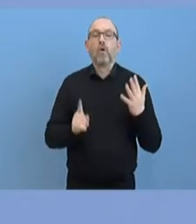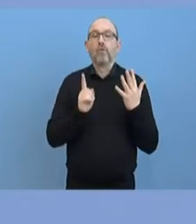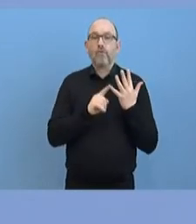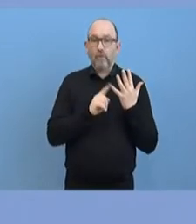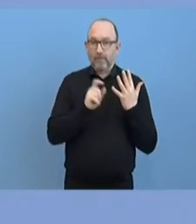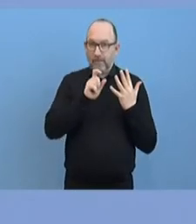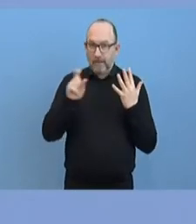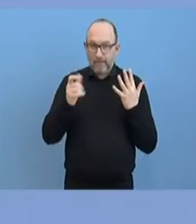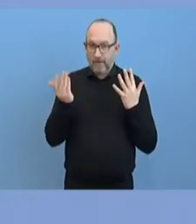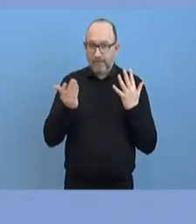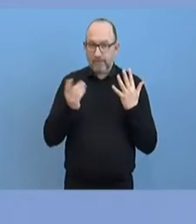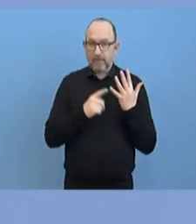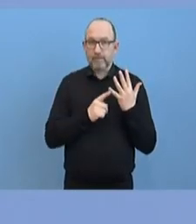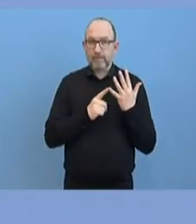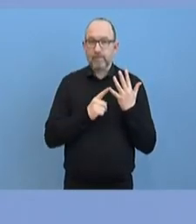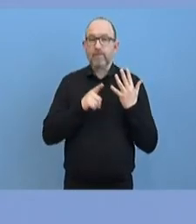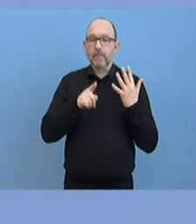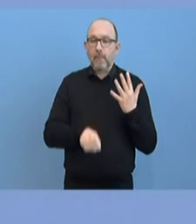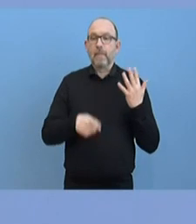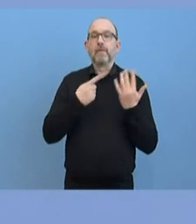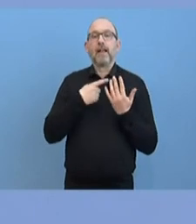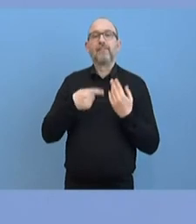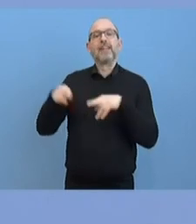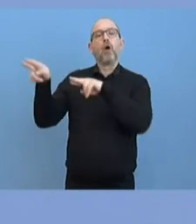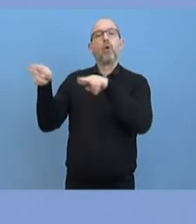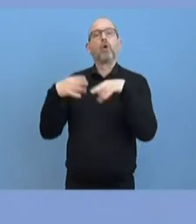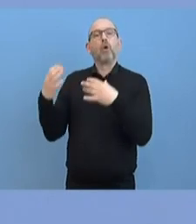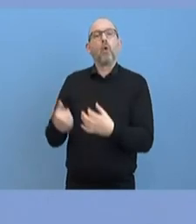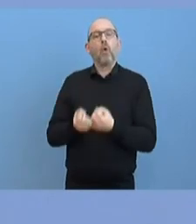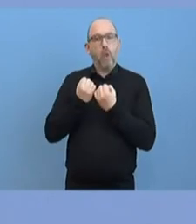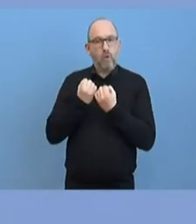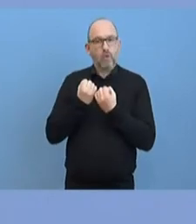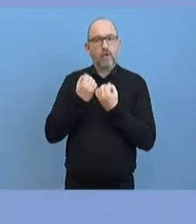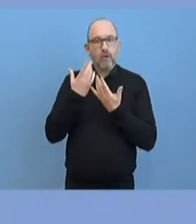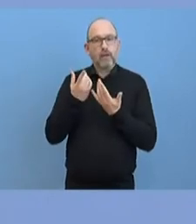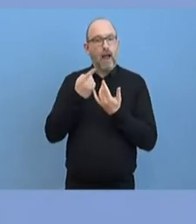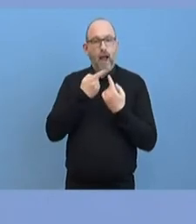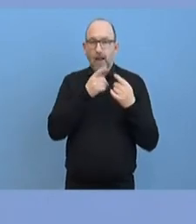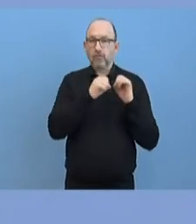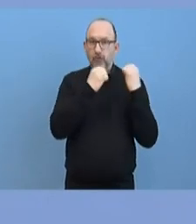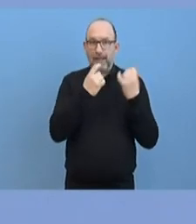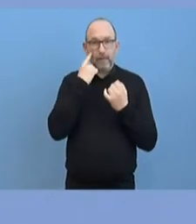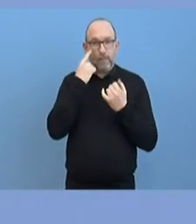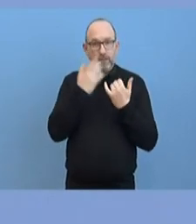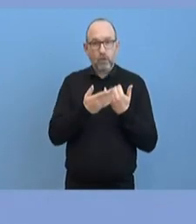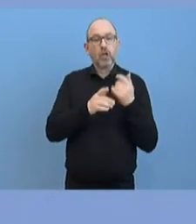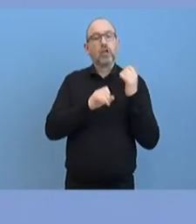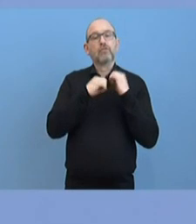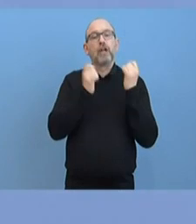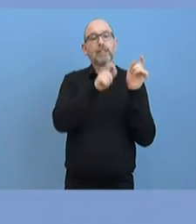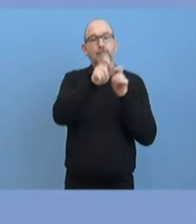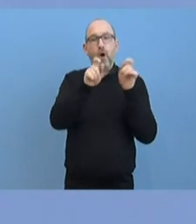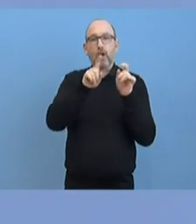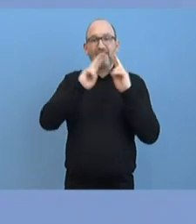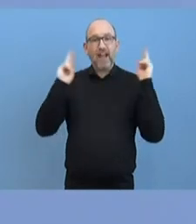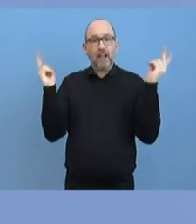Thema, die Rückholungsanstrengungen, die die Mitgliedstaaten derzeit unternehmen, um ihre Staatsbürger aus aller